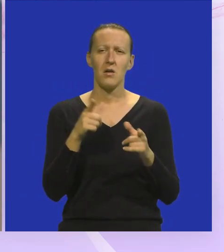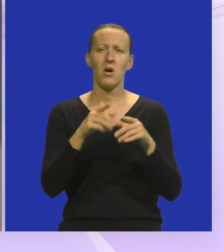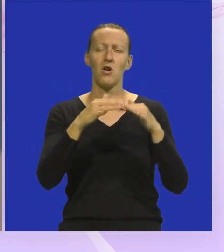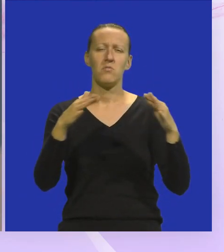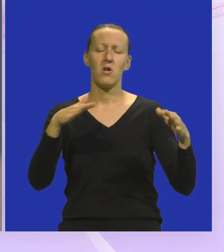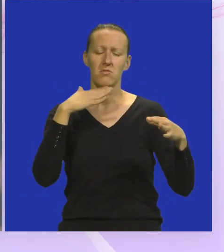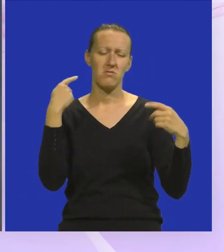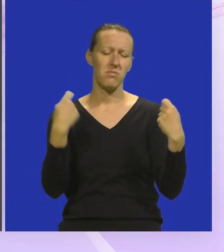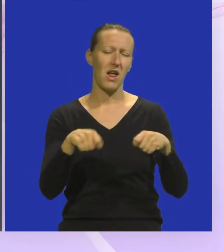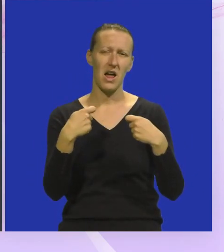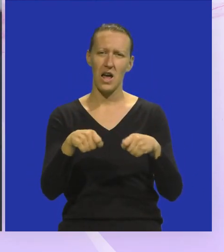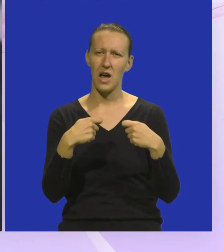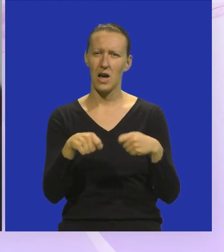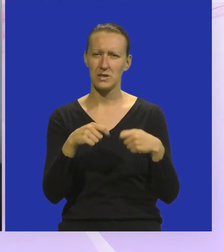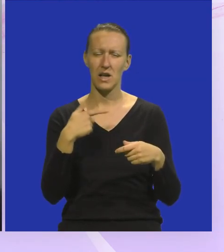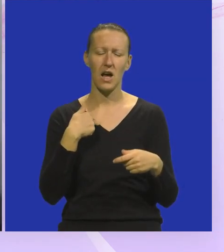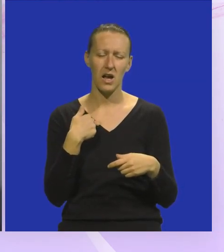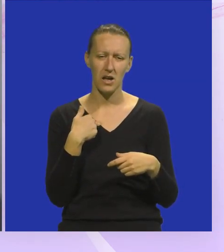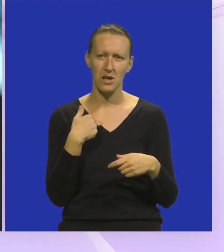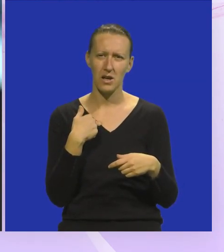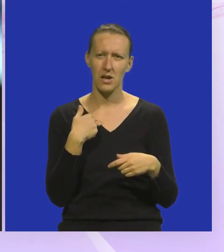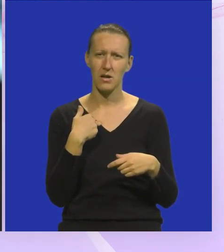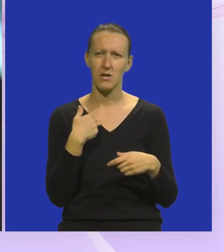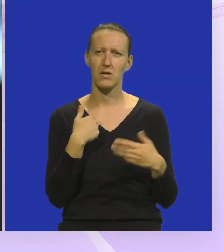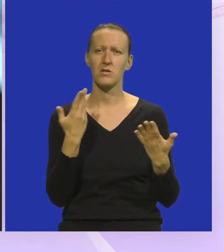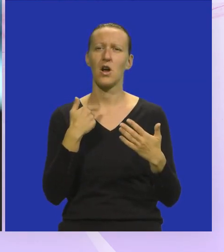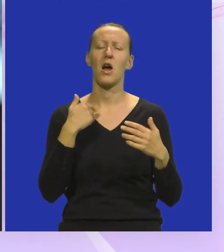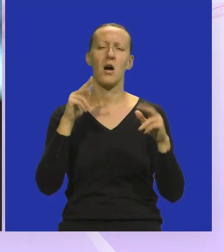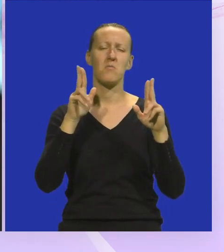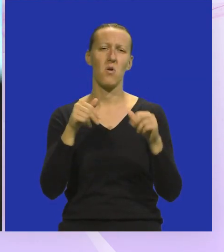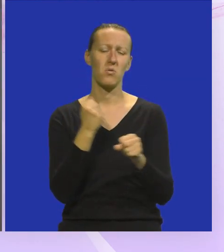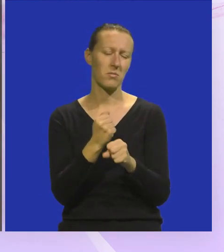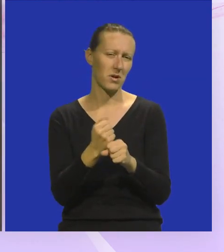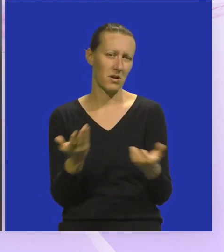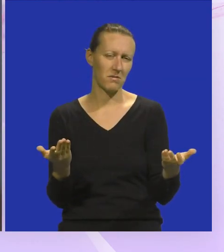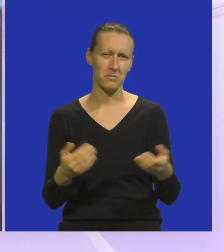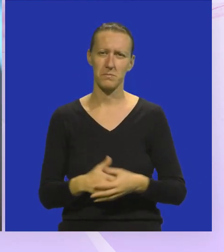u moru plastika A ja Što mogu ja